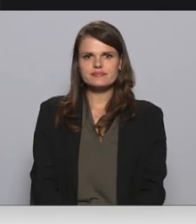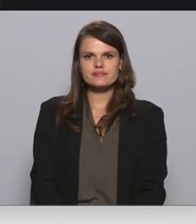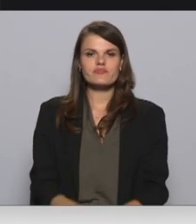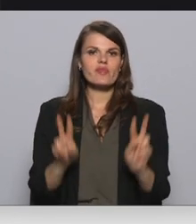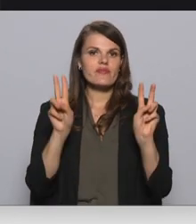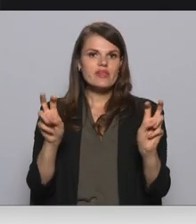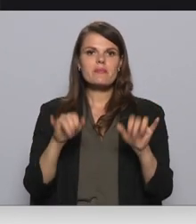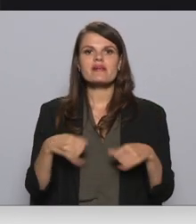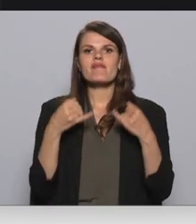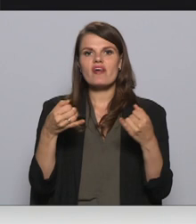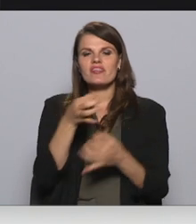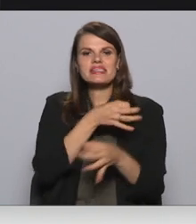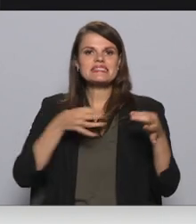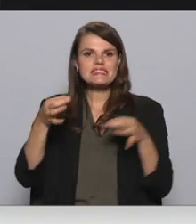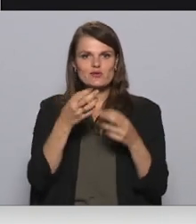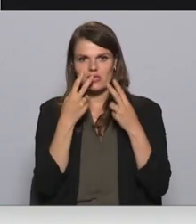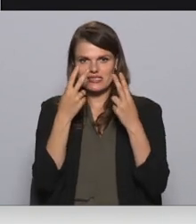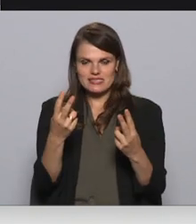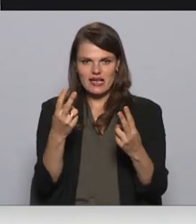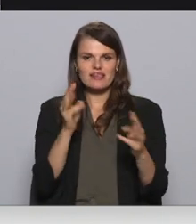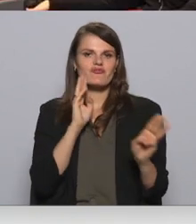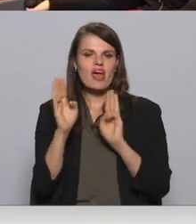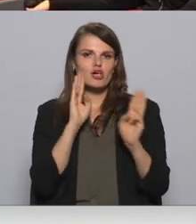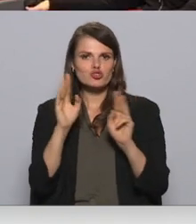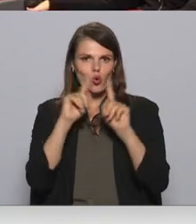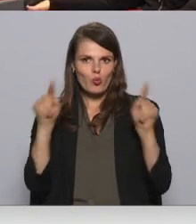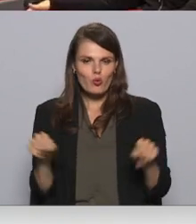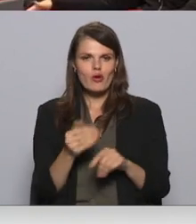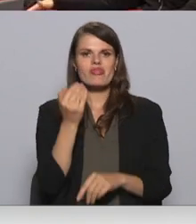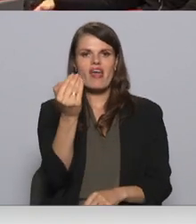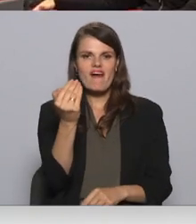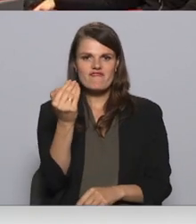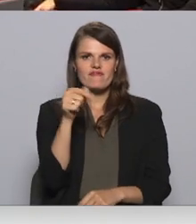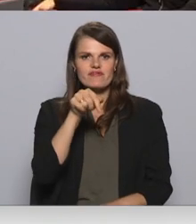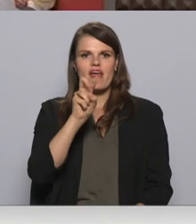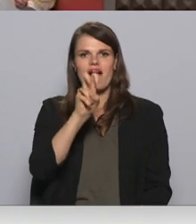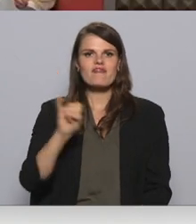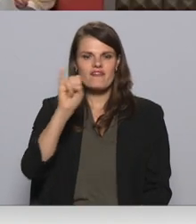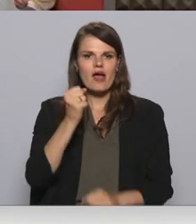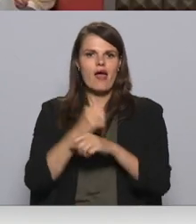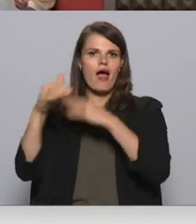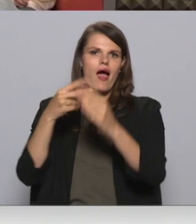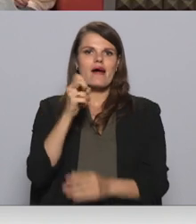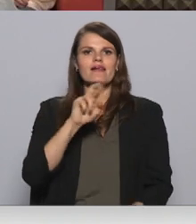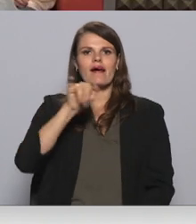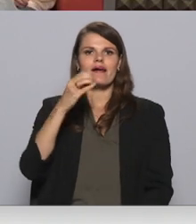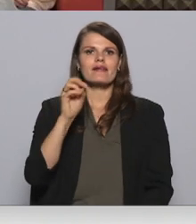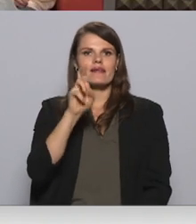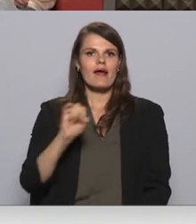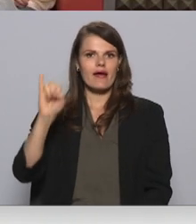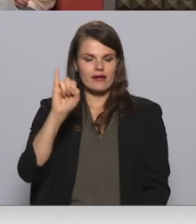Tematam veltītās diskusijas skatāmas vietnē Facebook, tā vai karjerai. Šodien ar jauniešiem diskutēja nozarei speciālisti.